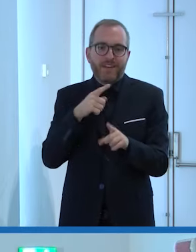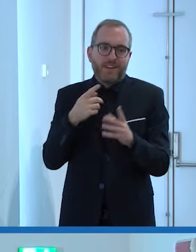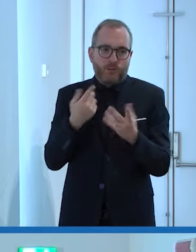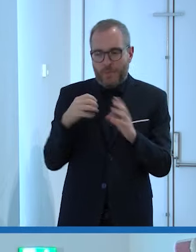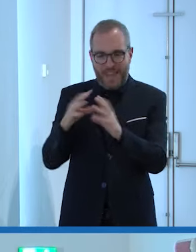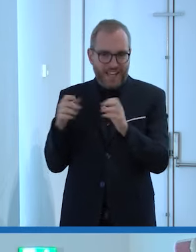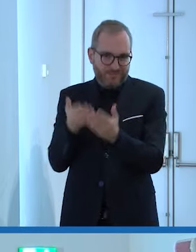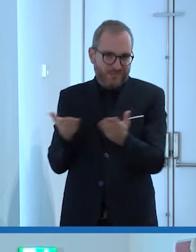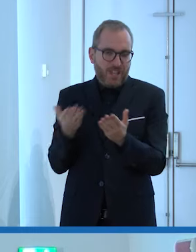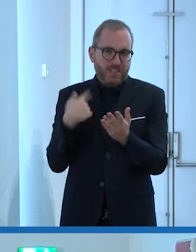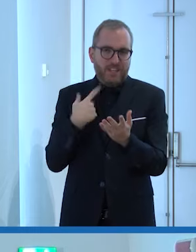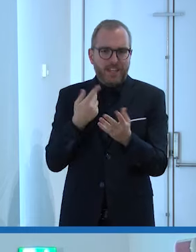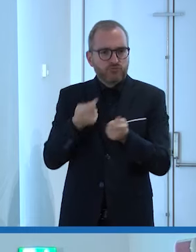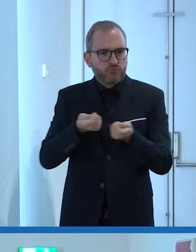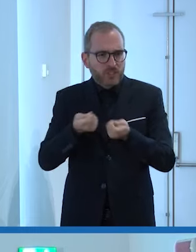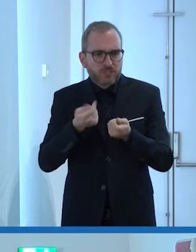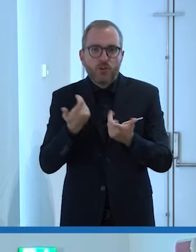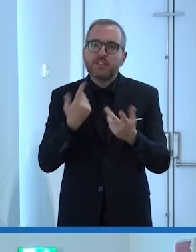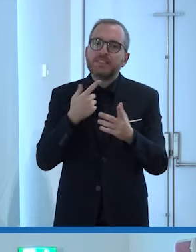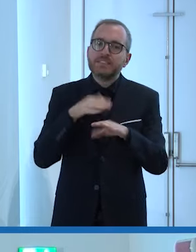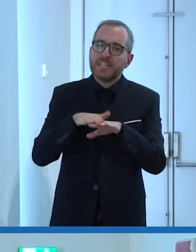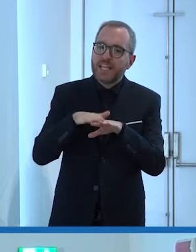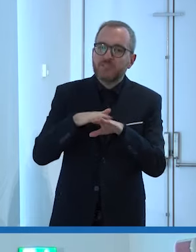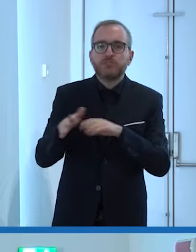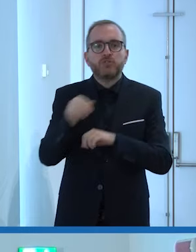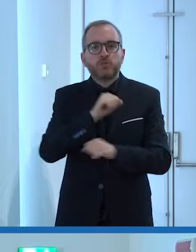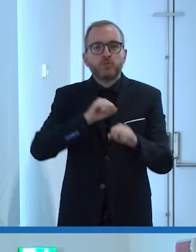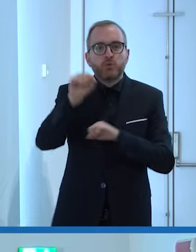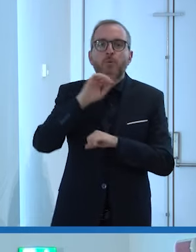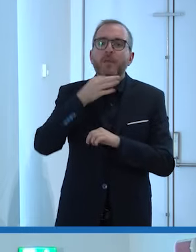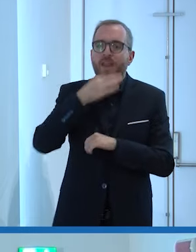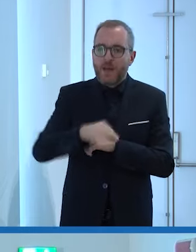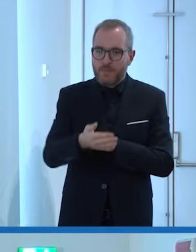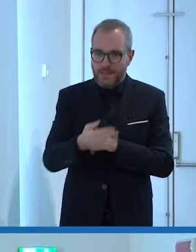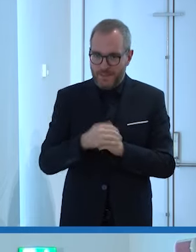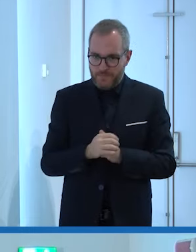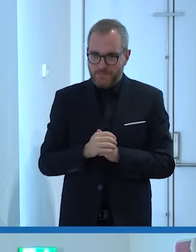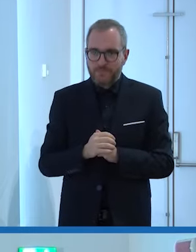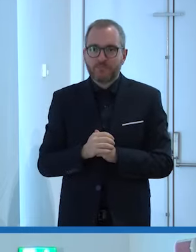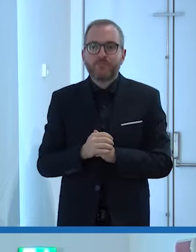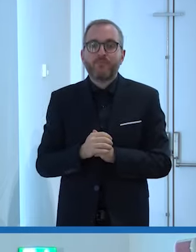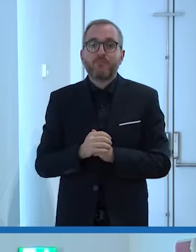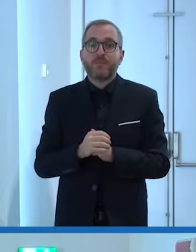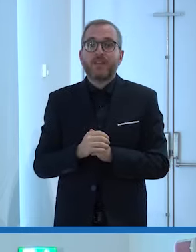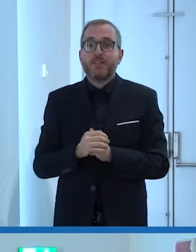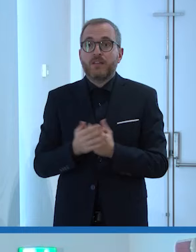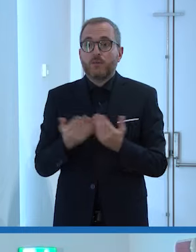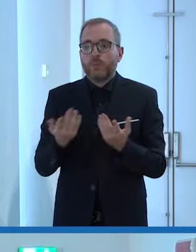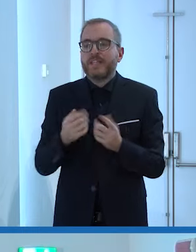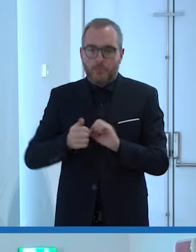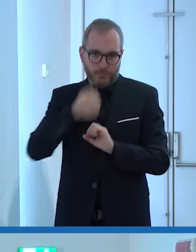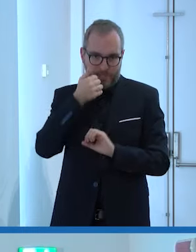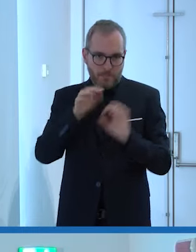che gestisce il servizio superabile Dopo questo prima vaglio, prima